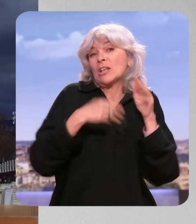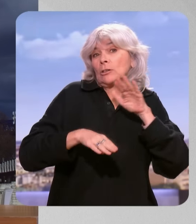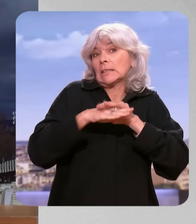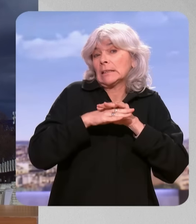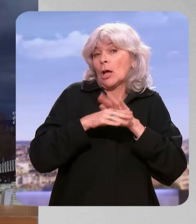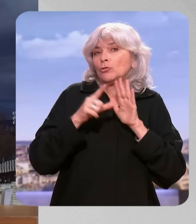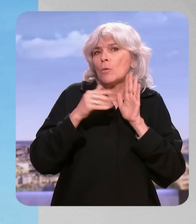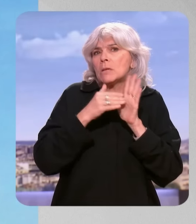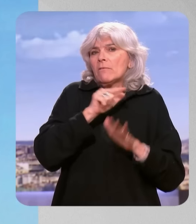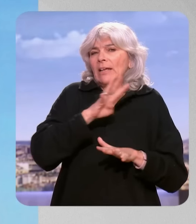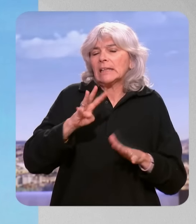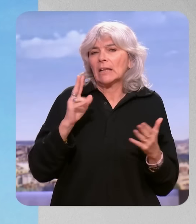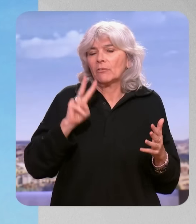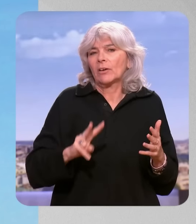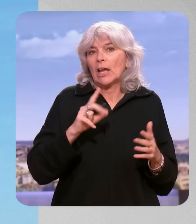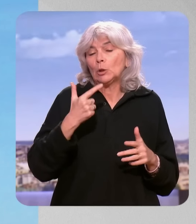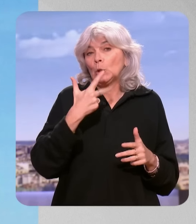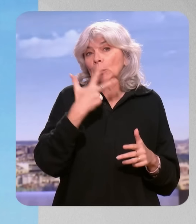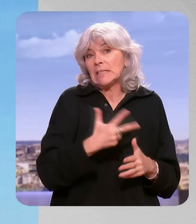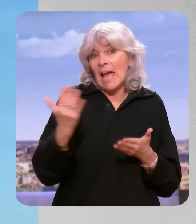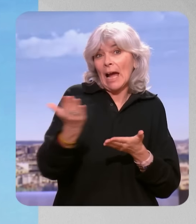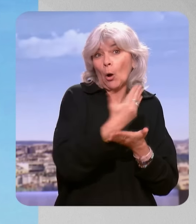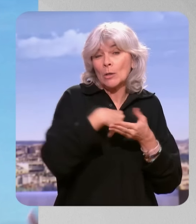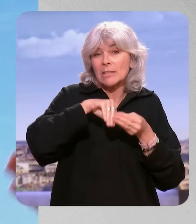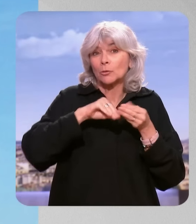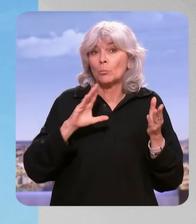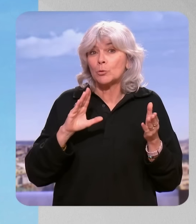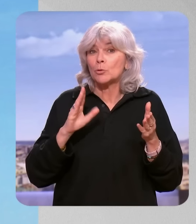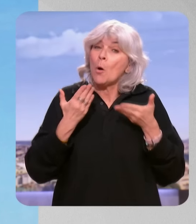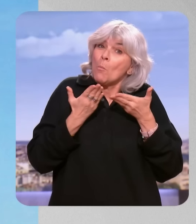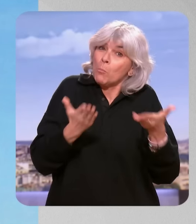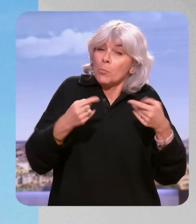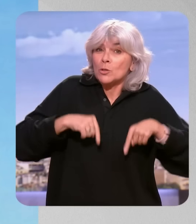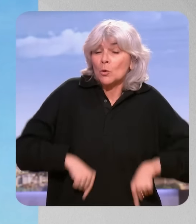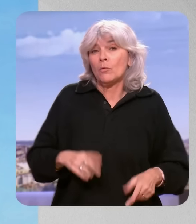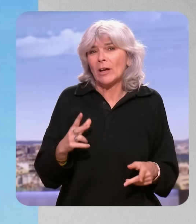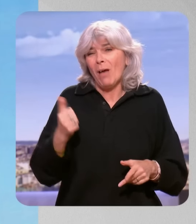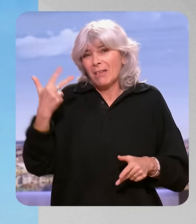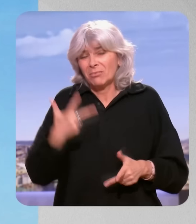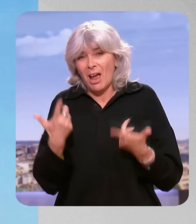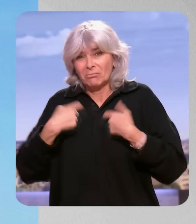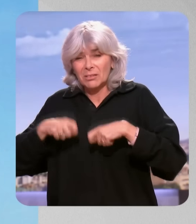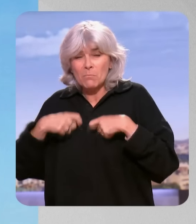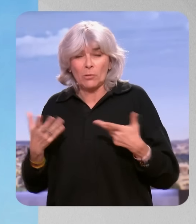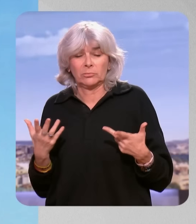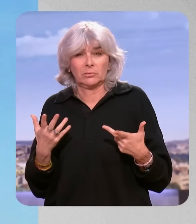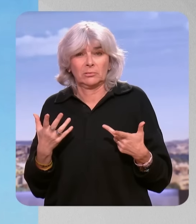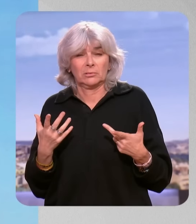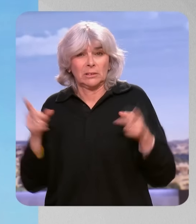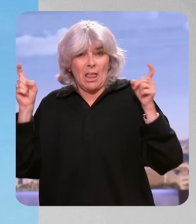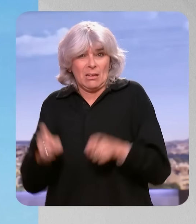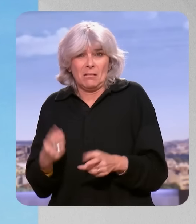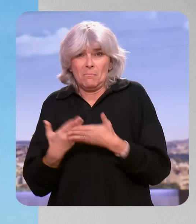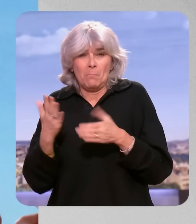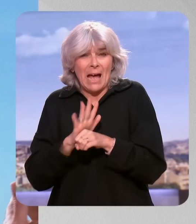2024, on est à deux tiers de recettes supplémentaires dans la proposition gouvernementale et un tiers de dépenses. de réduction de dépense, donc ce n